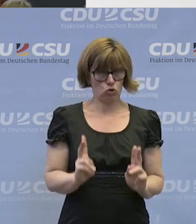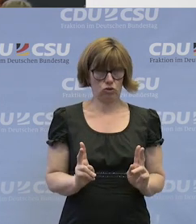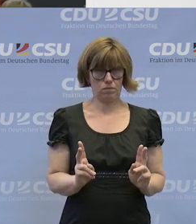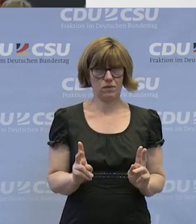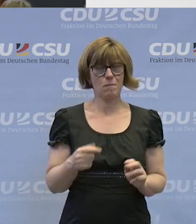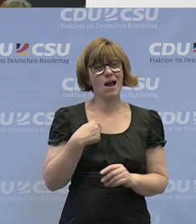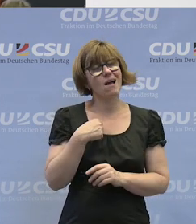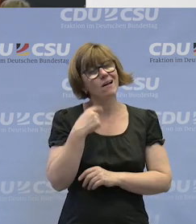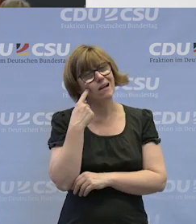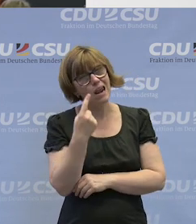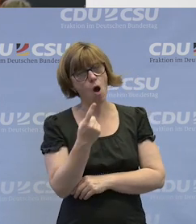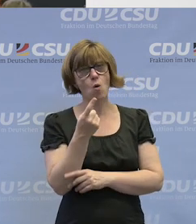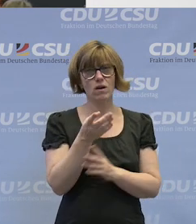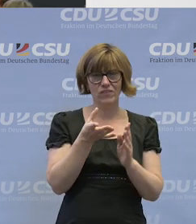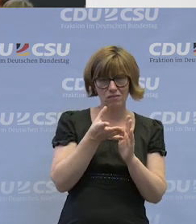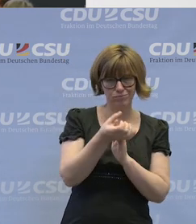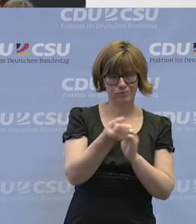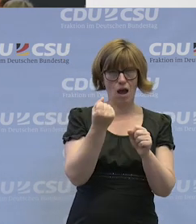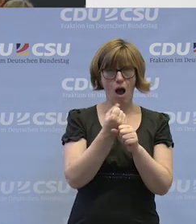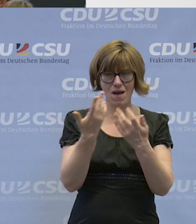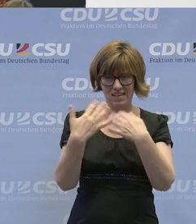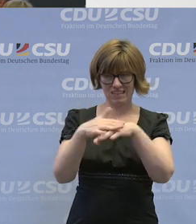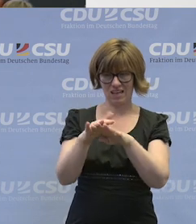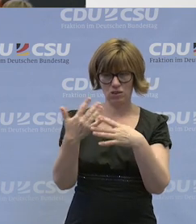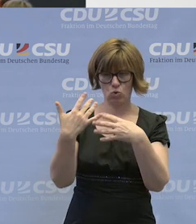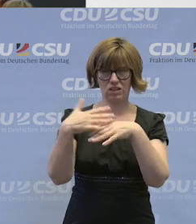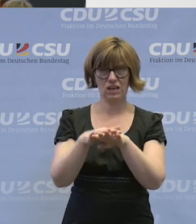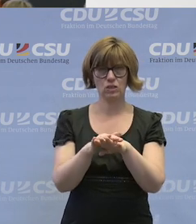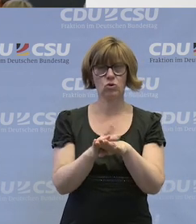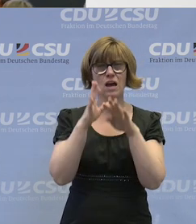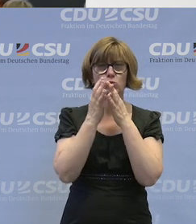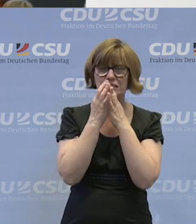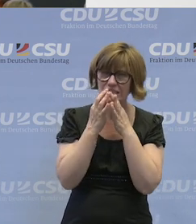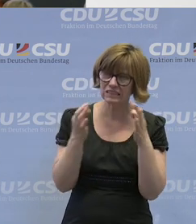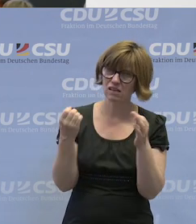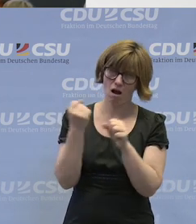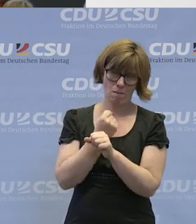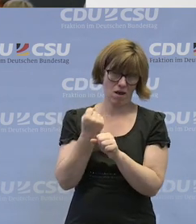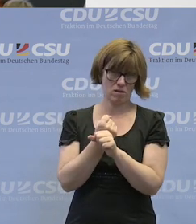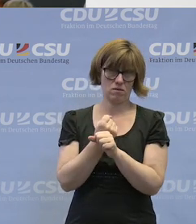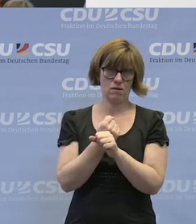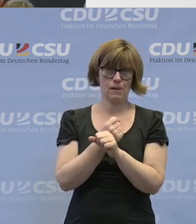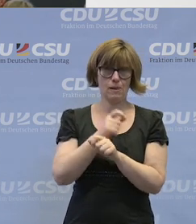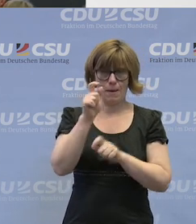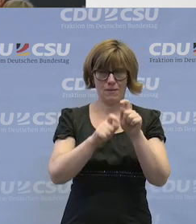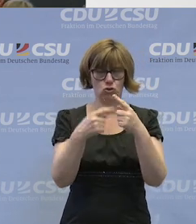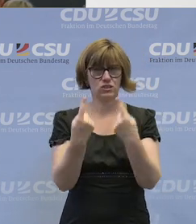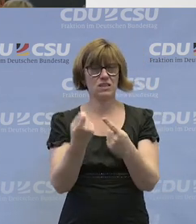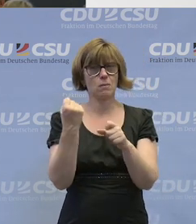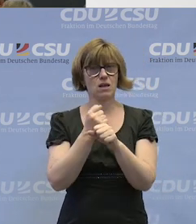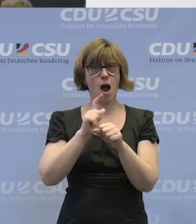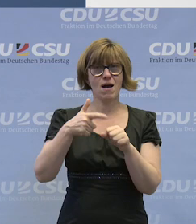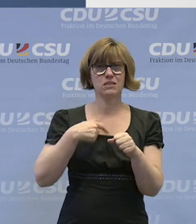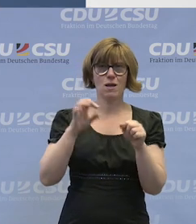Ich glaube, dass die Integrationsarbeit ist wirklich eine ganz sorgfältige Arbeit. Und die Menschen werden auf die